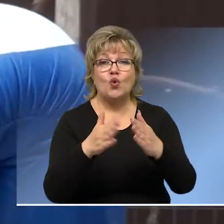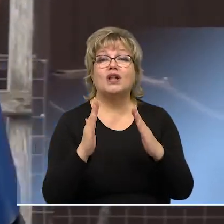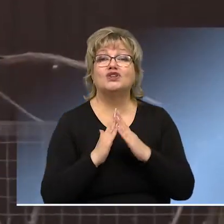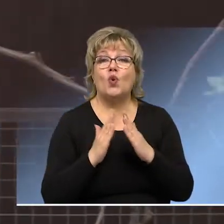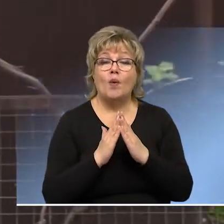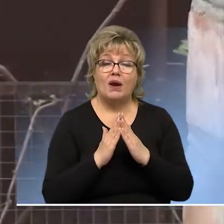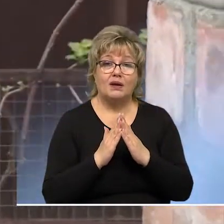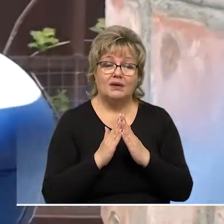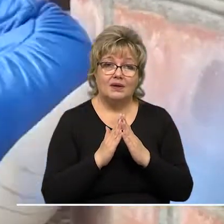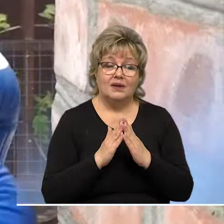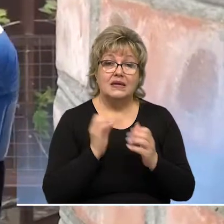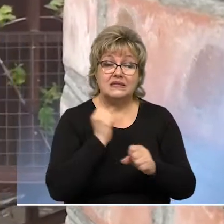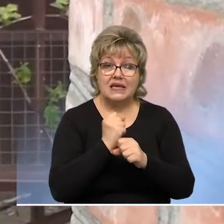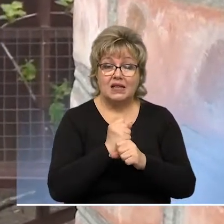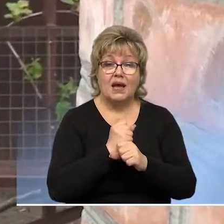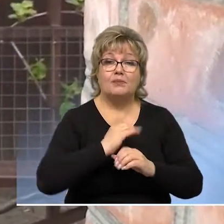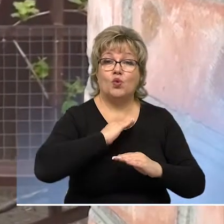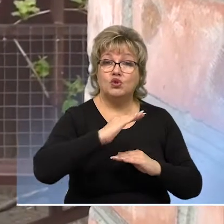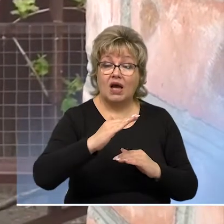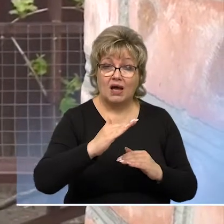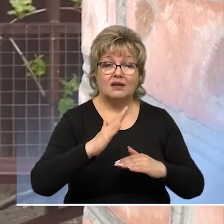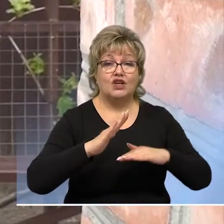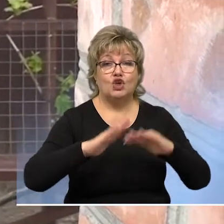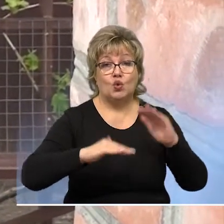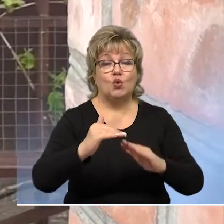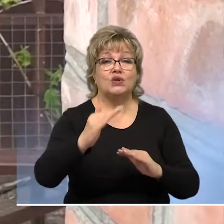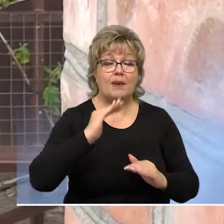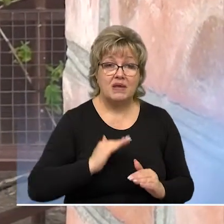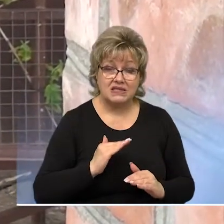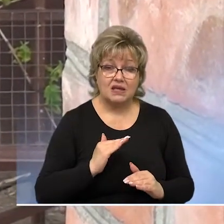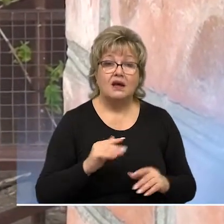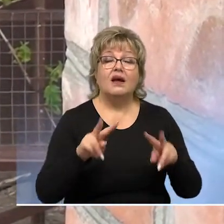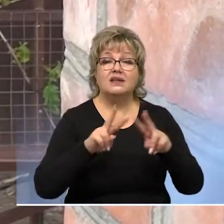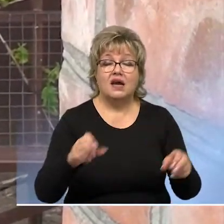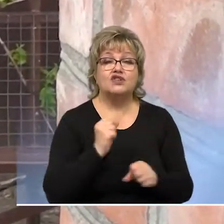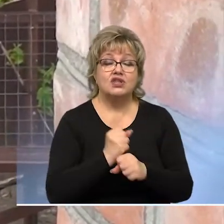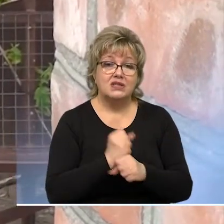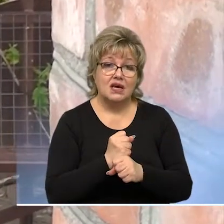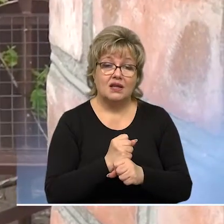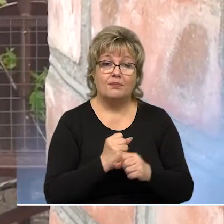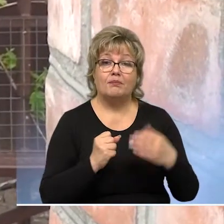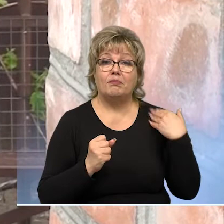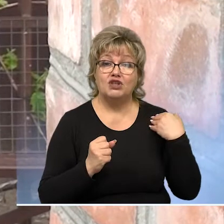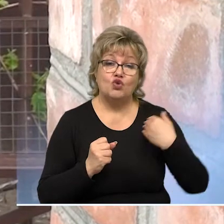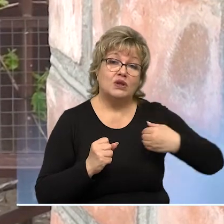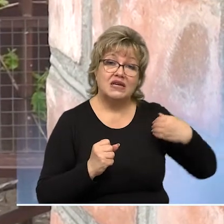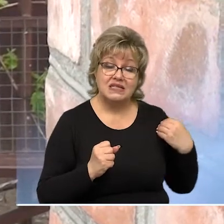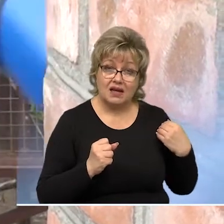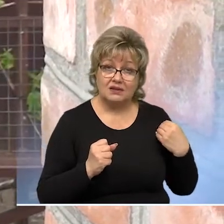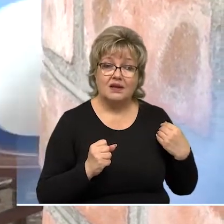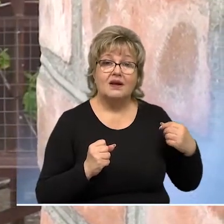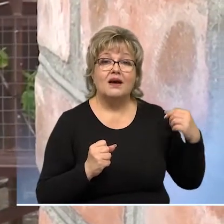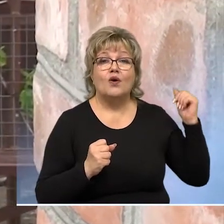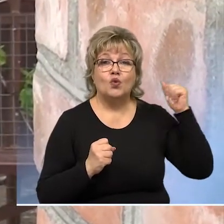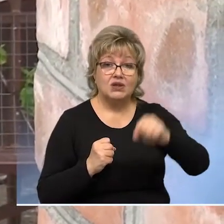угол дома. Выносим боковой удар и возвращаем ручку на место. Точно так делаем. Отводим левое плечо назад,